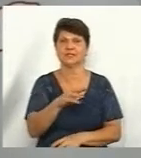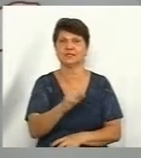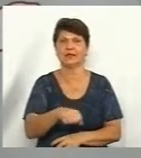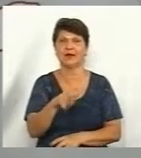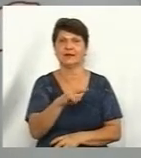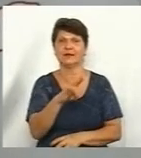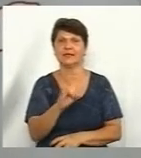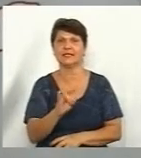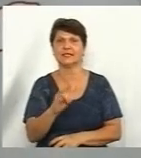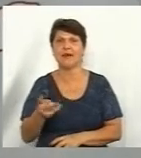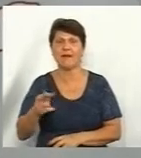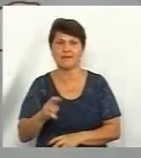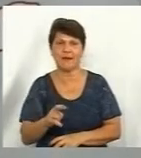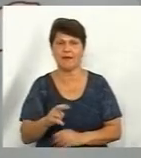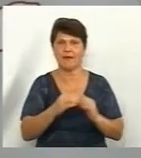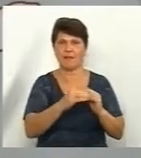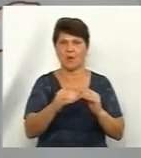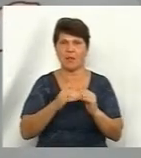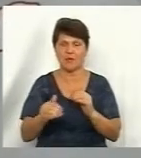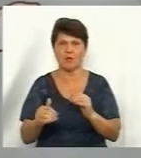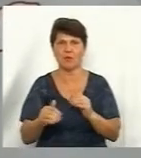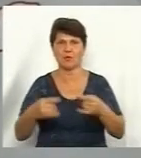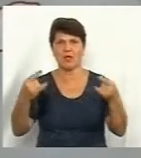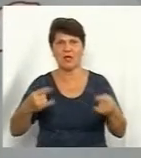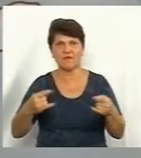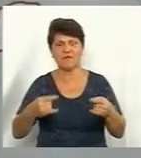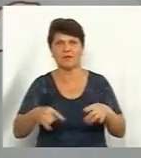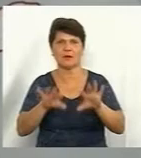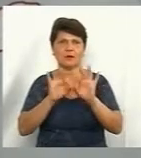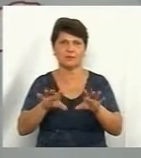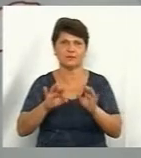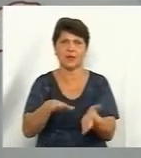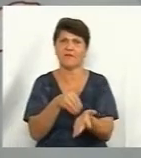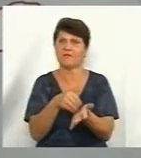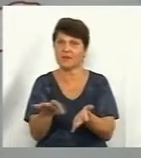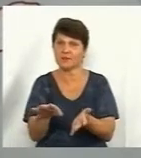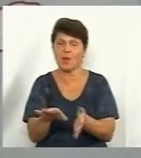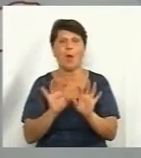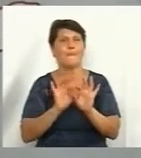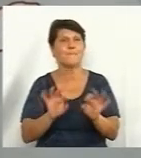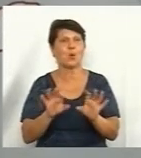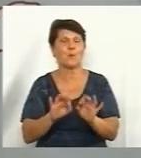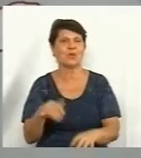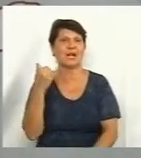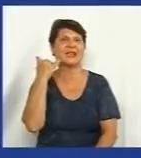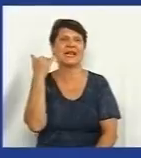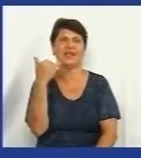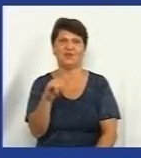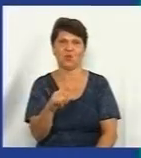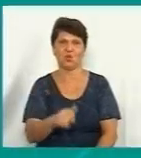в обговоренні в ефірі в Департаменті відмовились, натомість прокоментували телефоном. Давайте послухаємо.